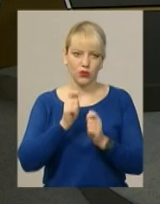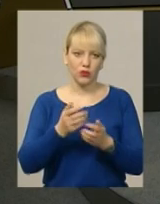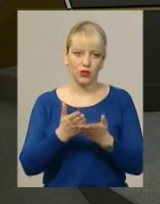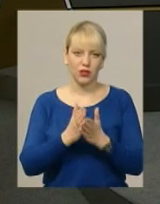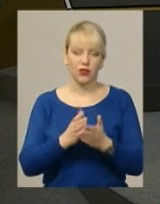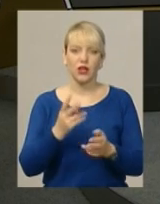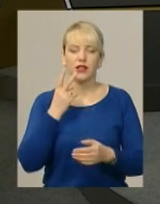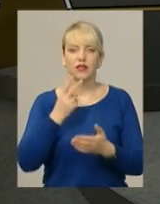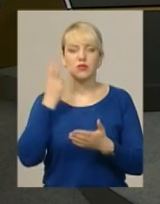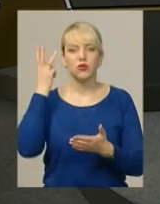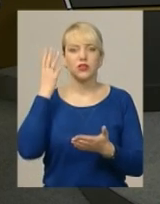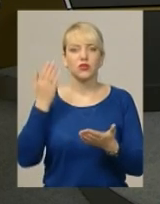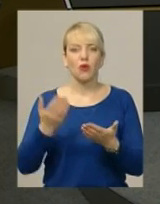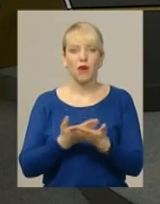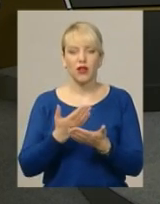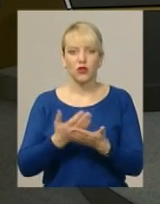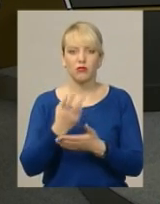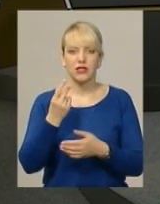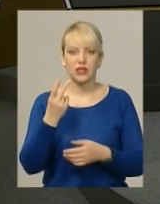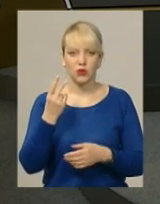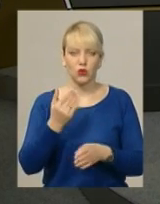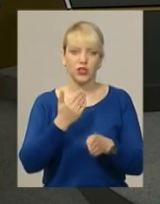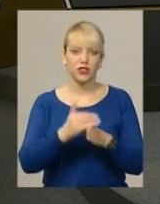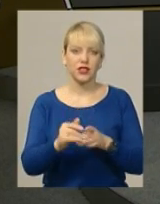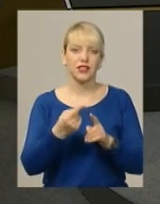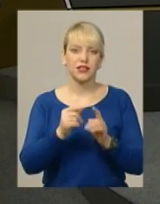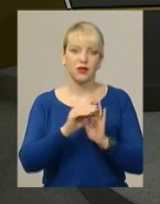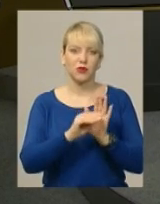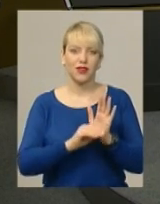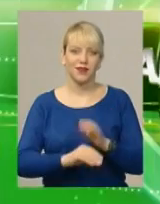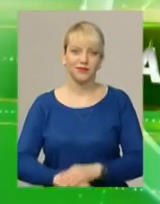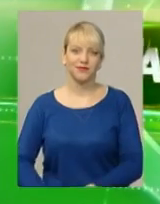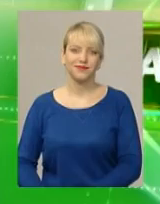Ви дивитеся «Подільську панораму» і зараз анонс її другої частини.